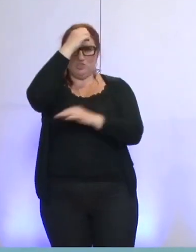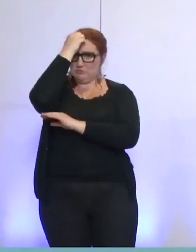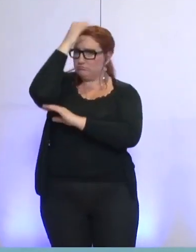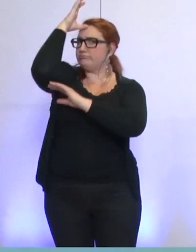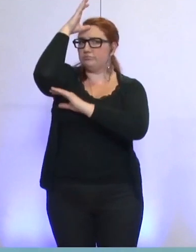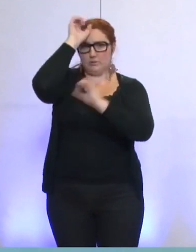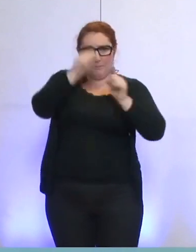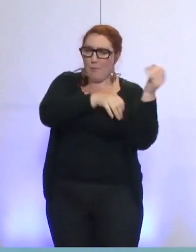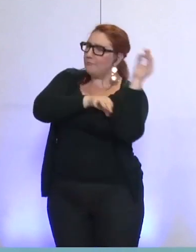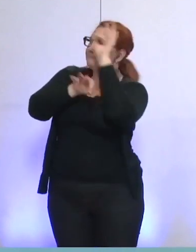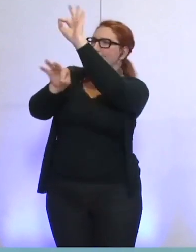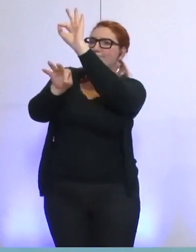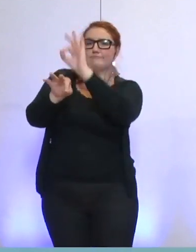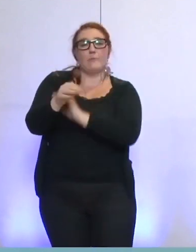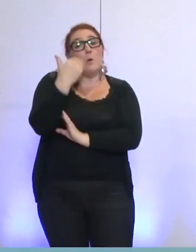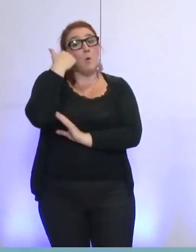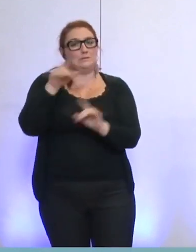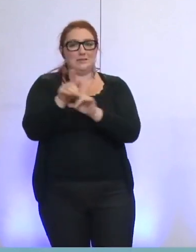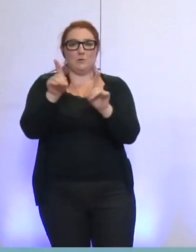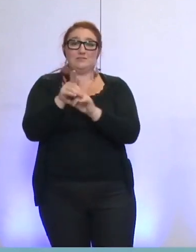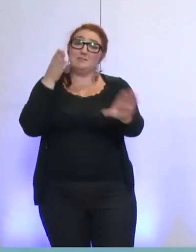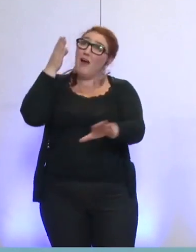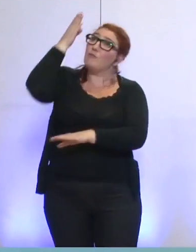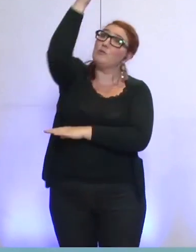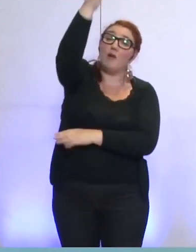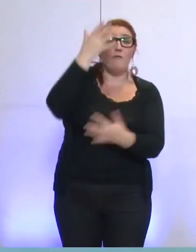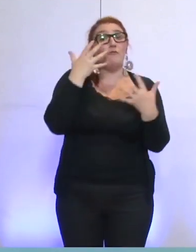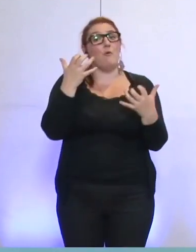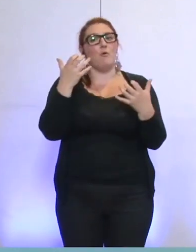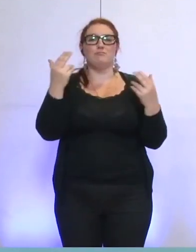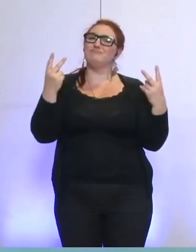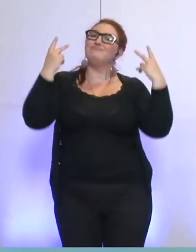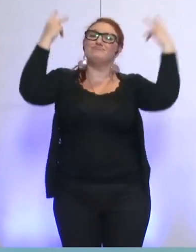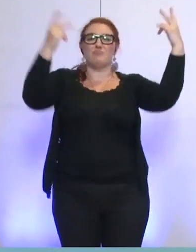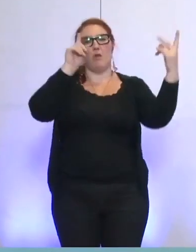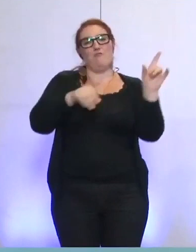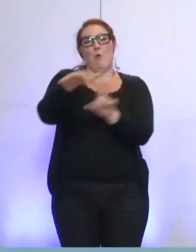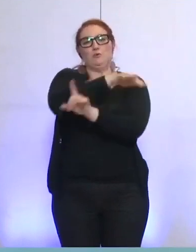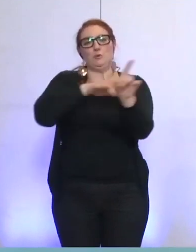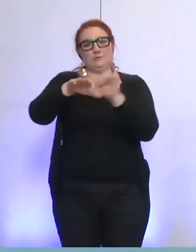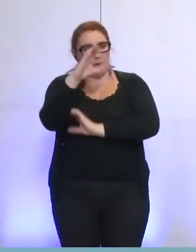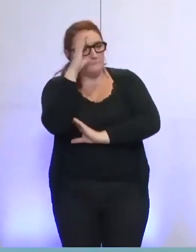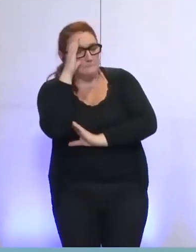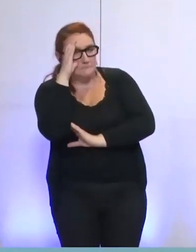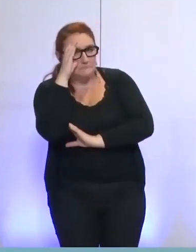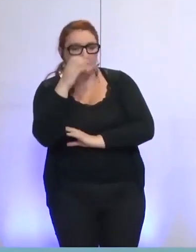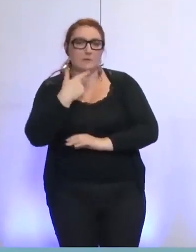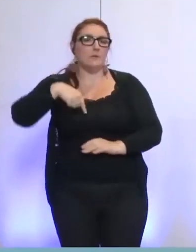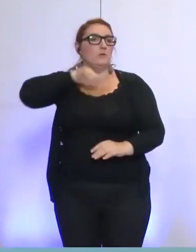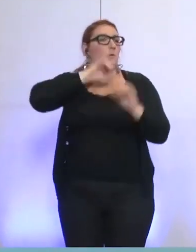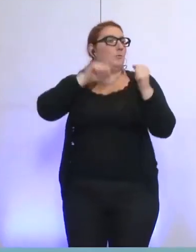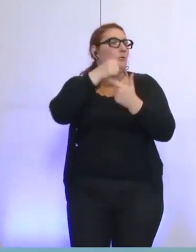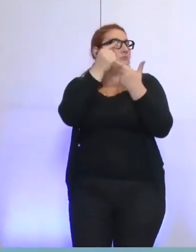nous sommes convaincus que le volet social est indispensable pour donner de l'avenir à nos entreprises. Alors nous avons plusieurs questions à porter à l'ensemble du Conseil.